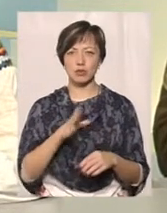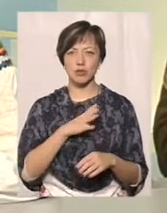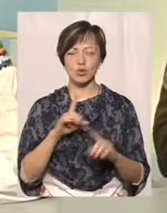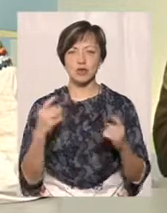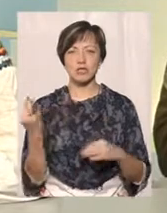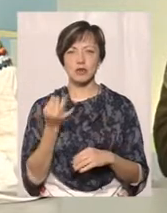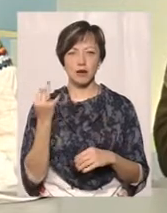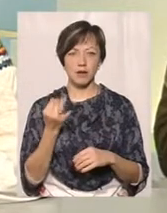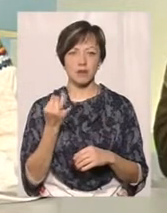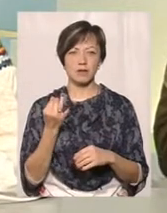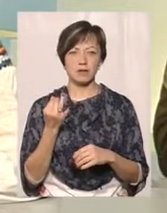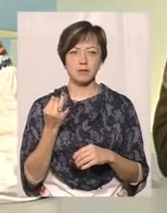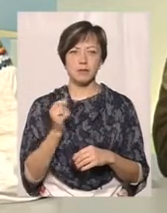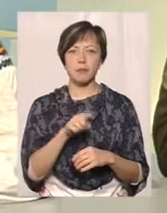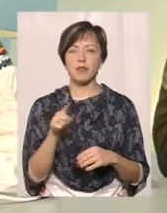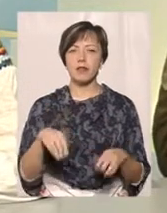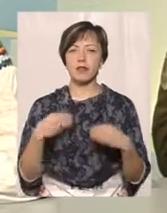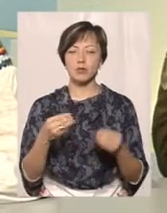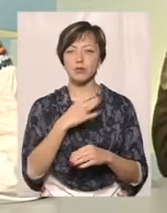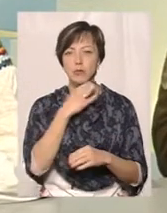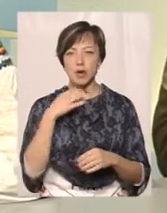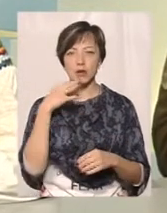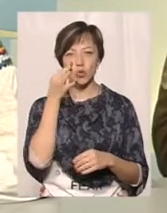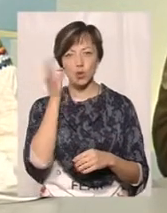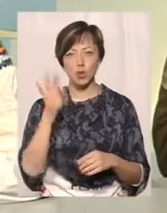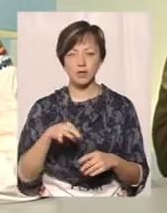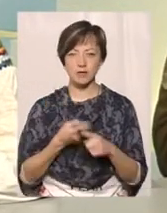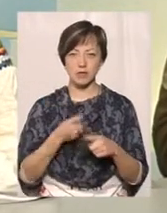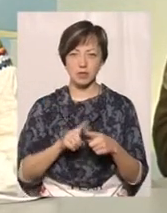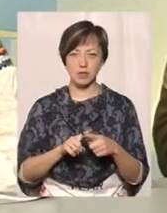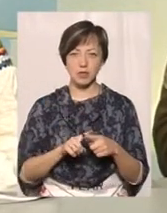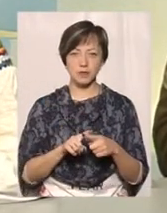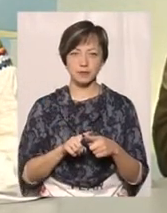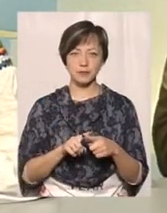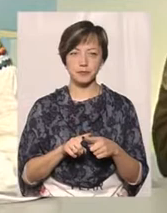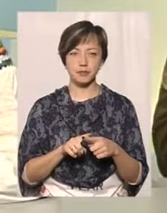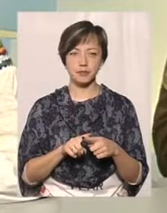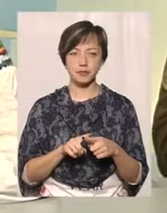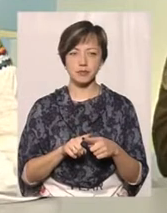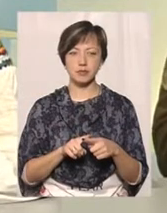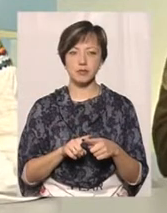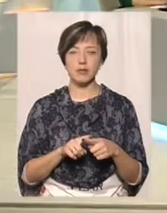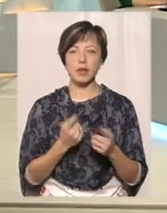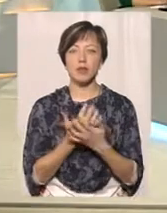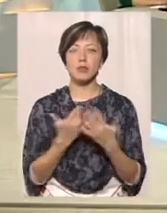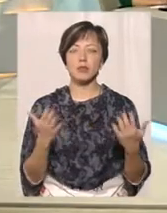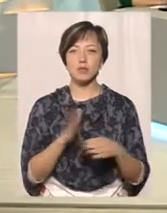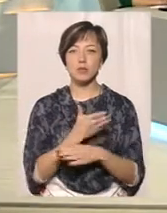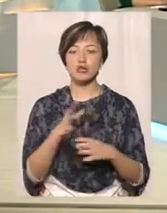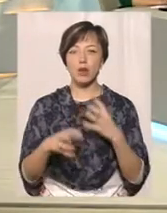і дуже цікаві. Вони дають дуже багато опиту ці мультинаціональні